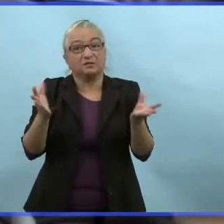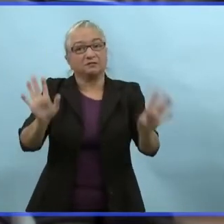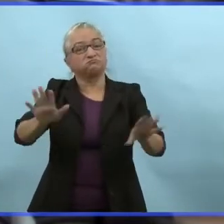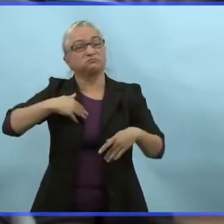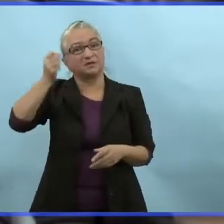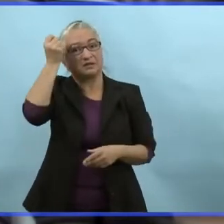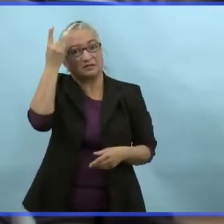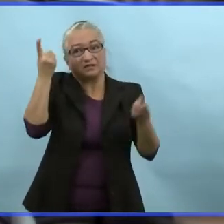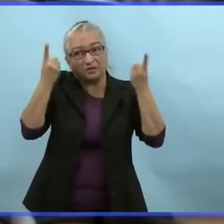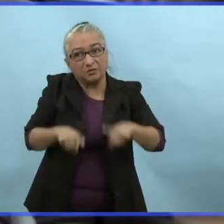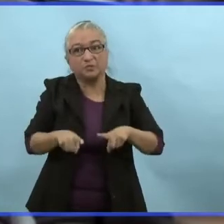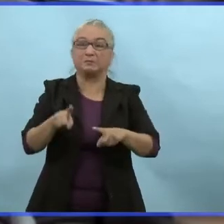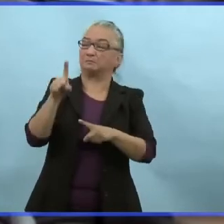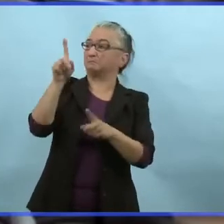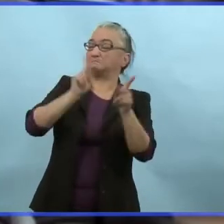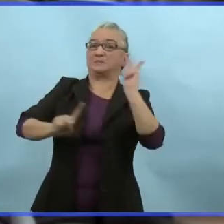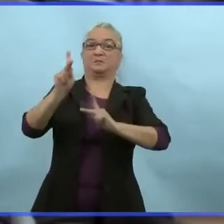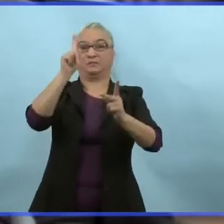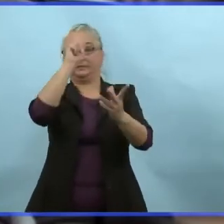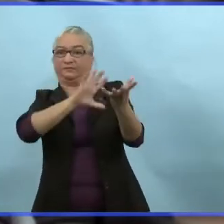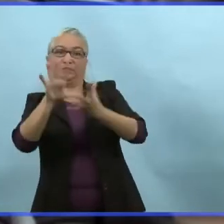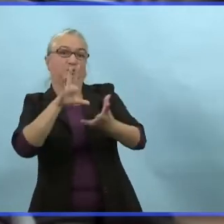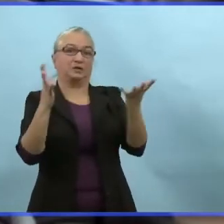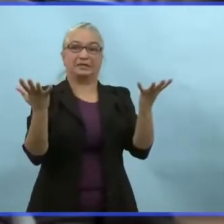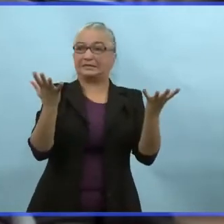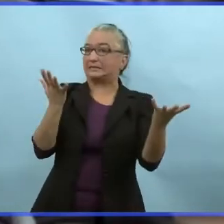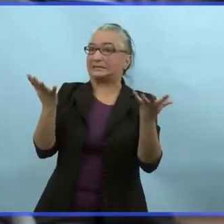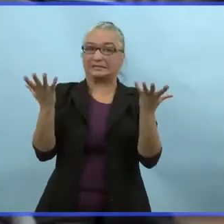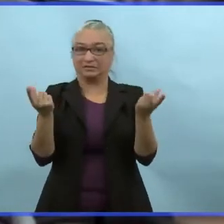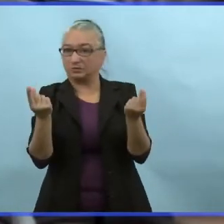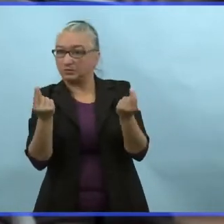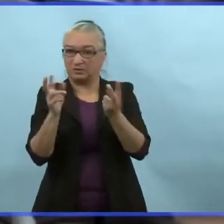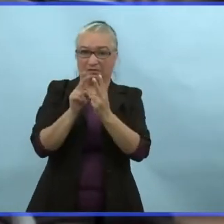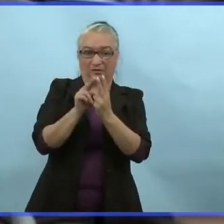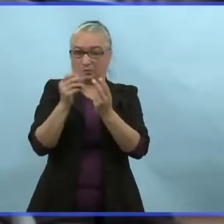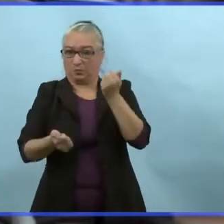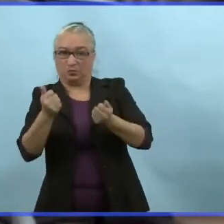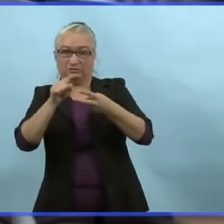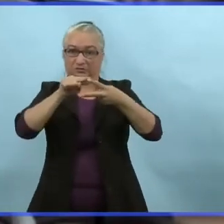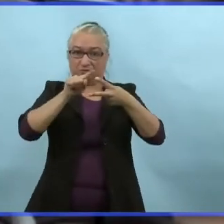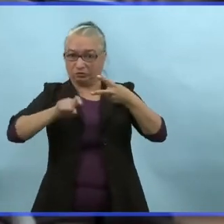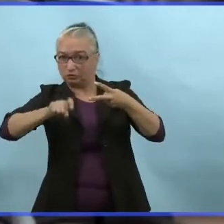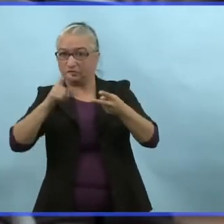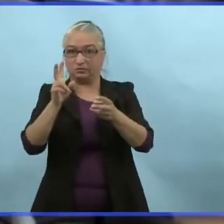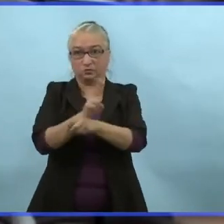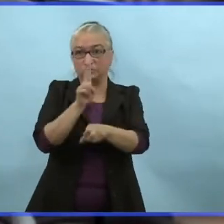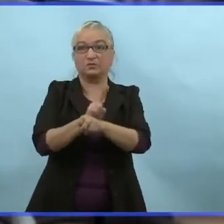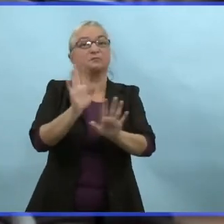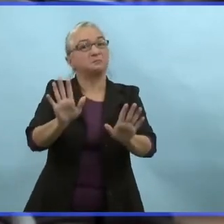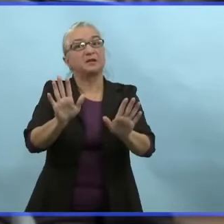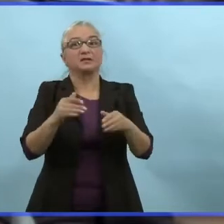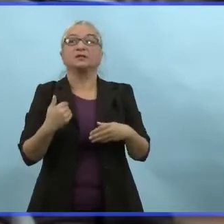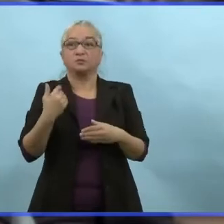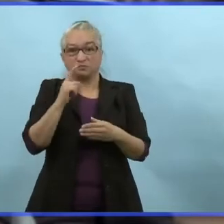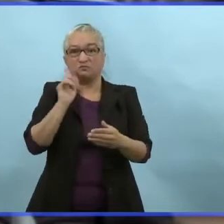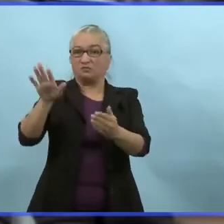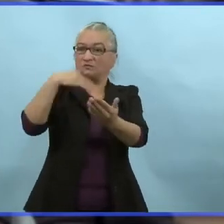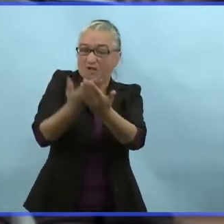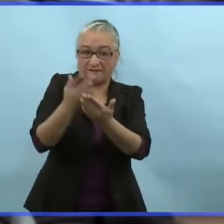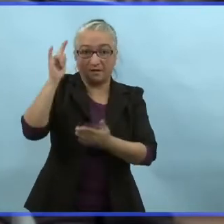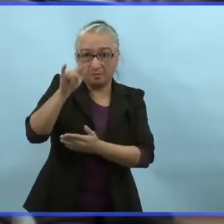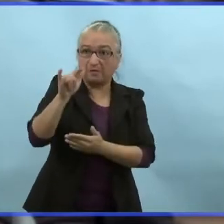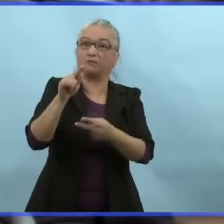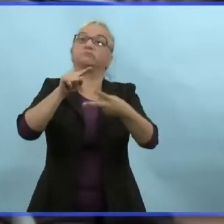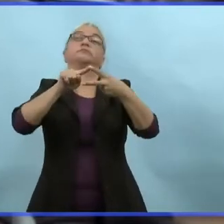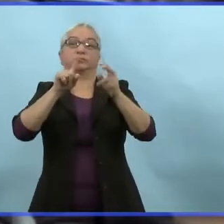Alors oui, il pourrait y avoir une confusion au niveau des codes utilisés. Si vous en avez deux sur votre téléphone,